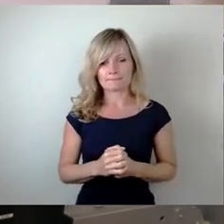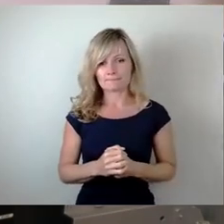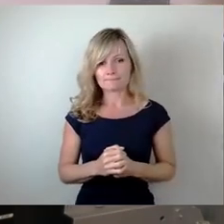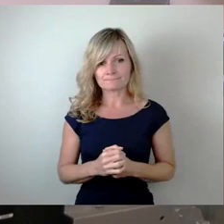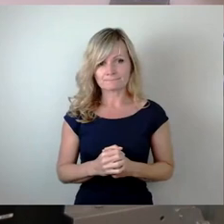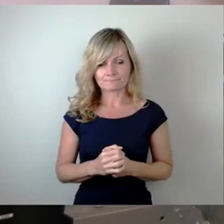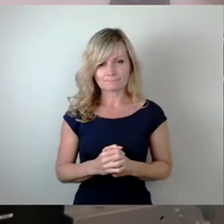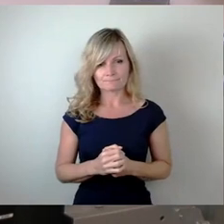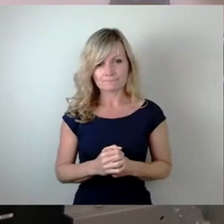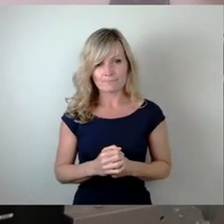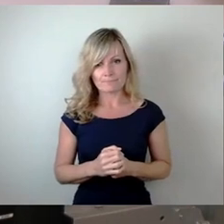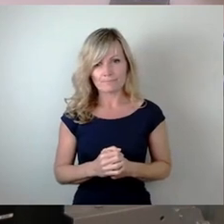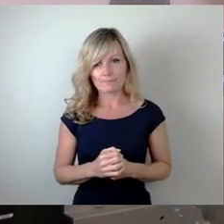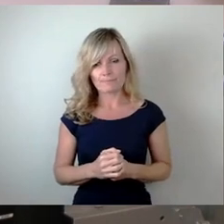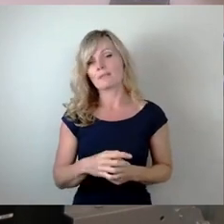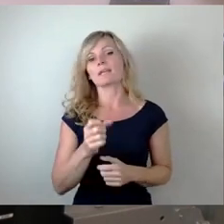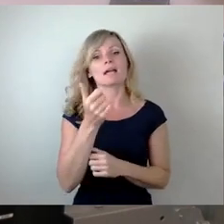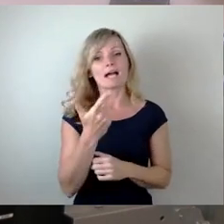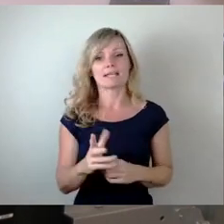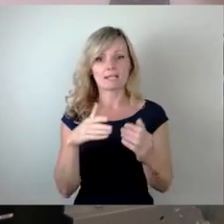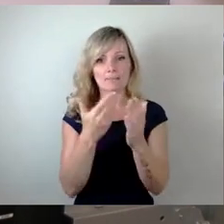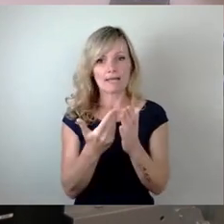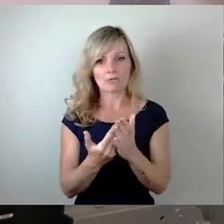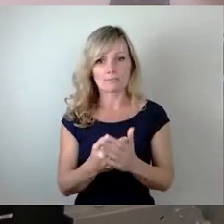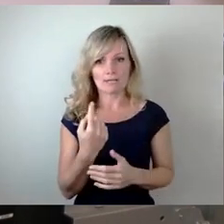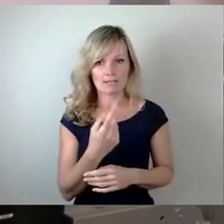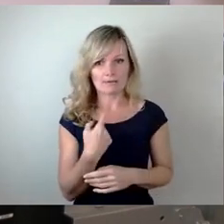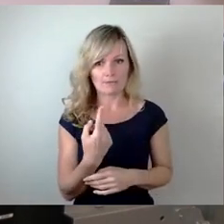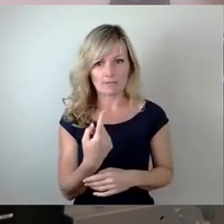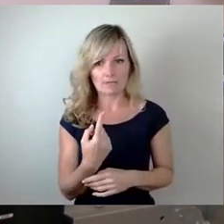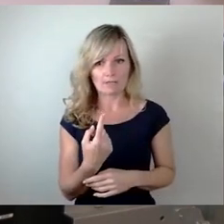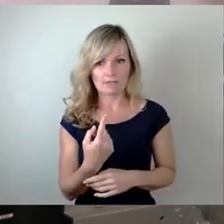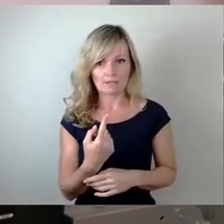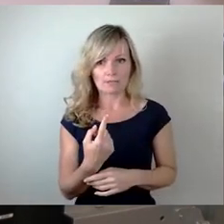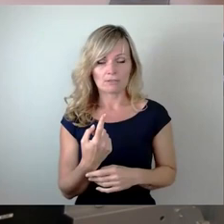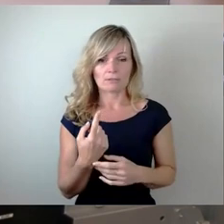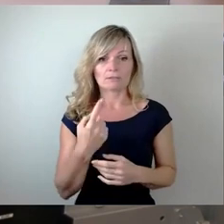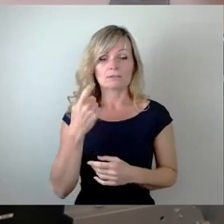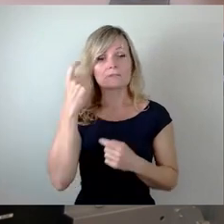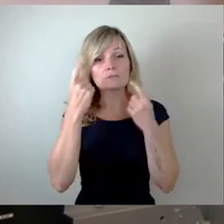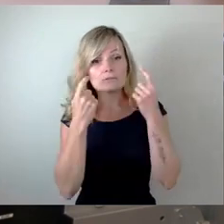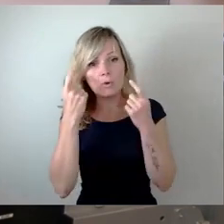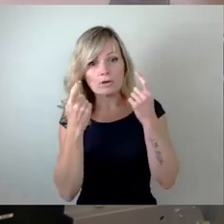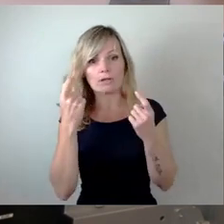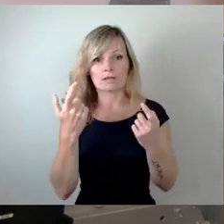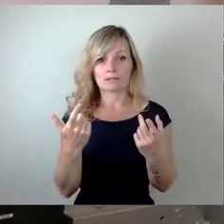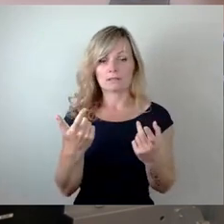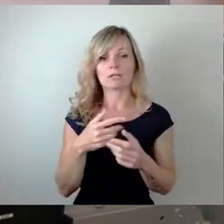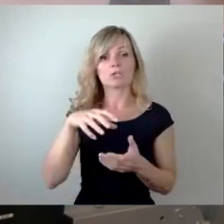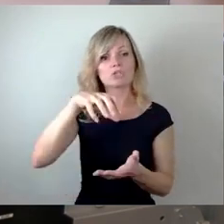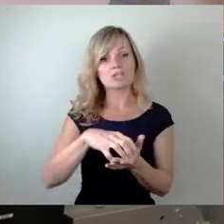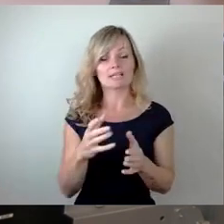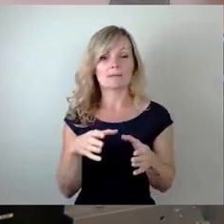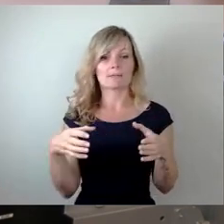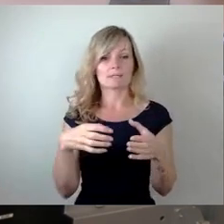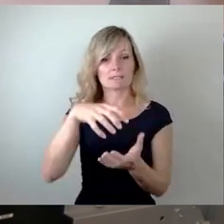Einige Beispiele, wo wir Anlagen, wo wir Sorgen um Gartenanlagen haben. Im Stadtbezirk Kotta ist das die Anlage